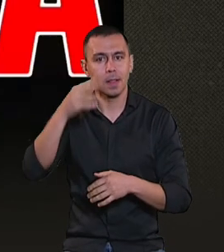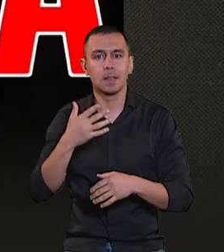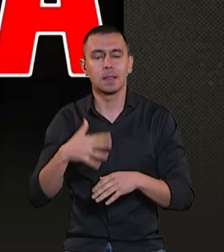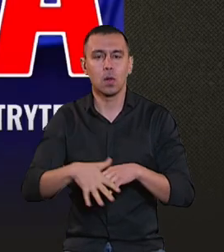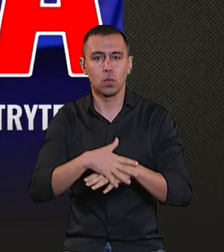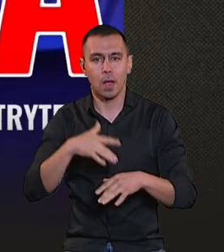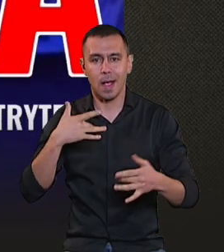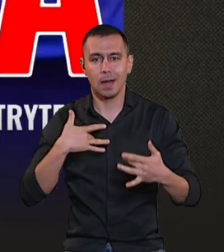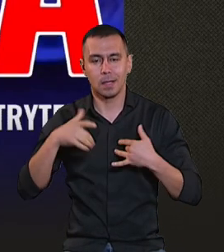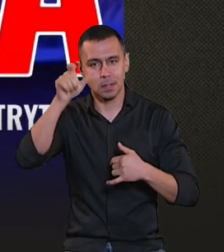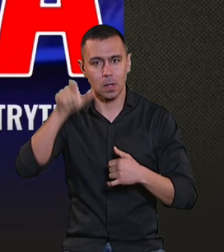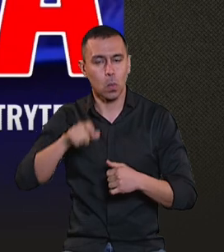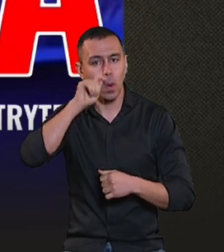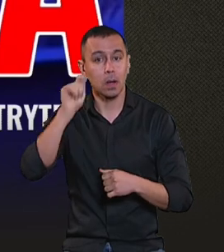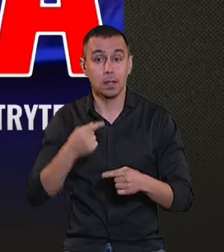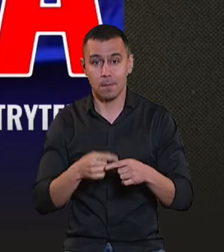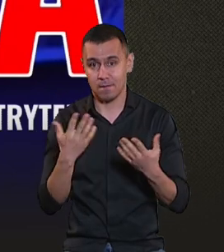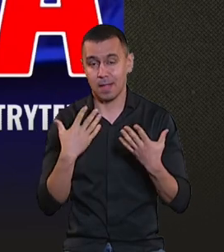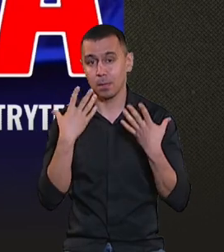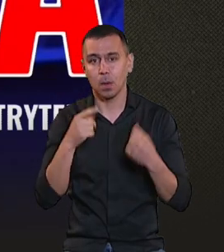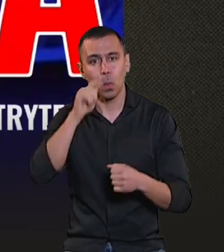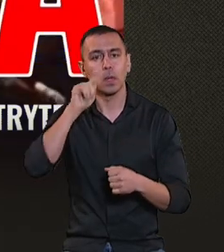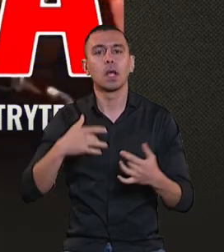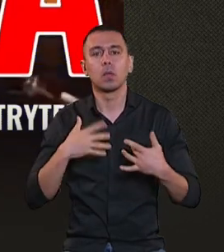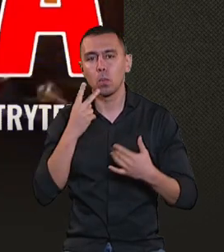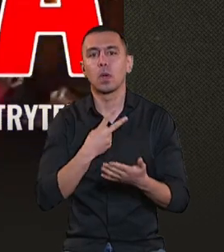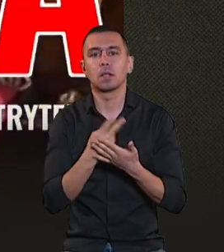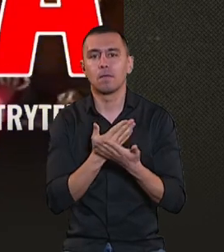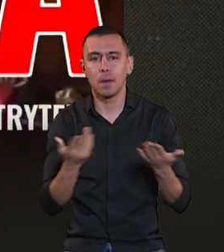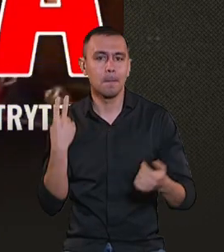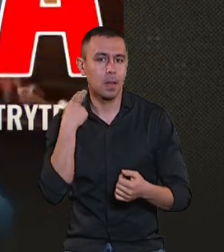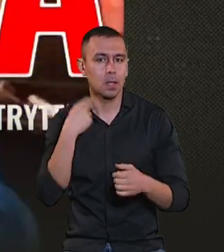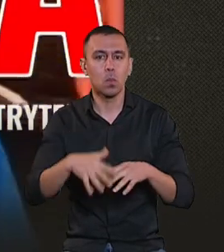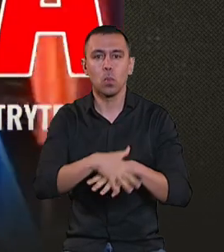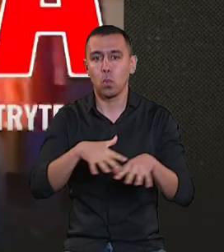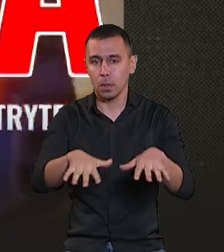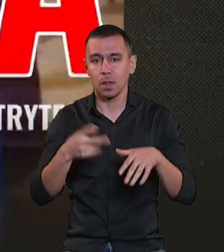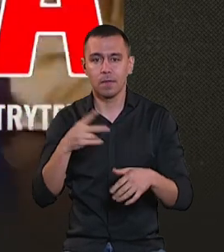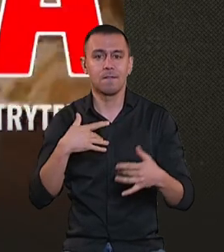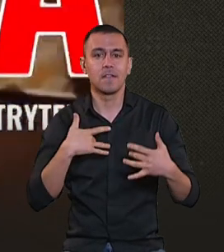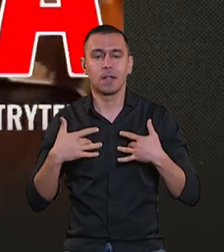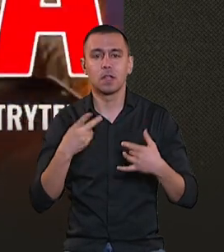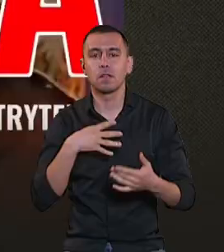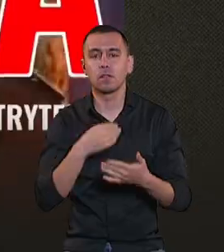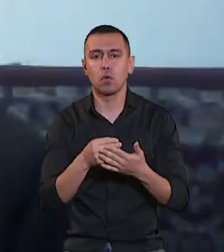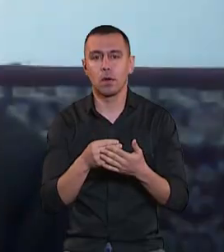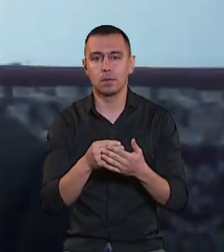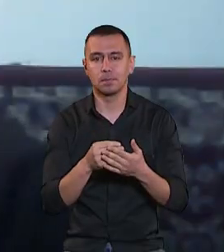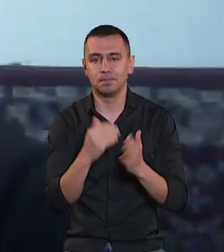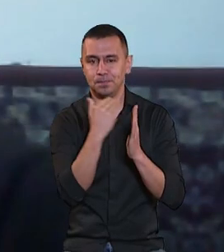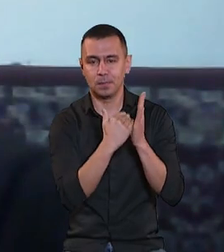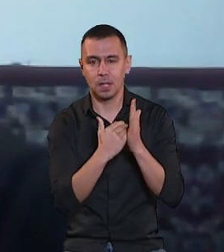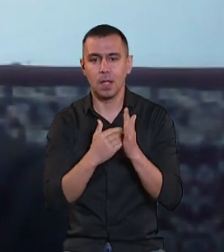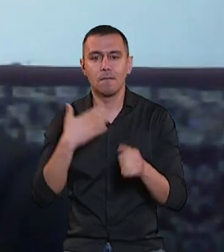України Володимира Смотрителя. Цими вихідними український актор показав британській публіці дві вистави зі свого репертуару. Відео зв'язком з